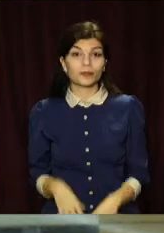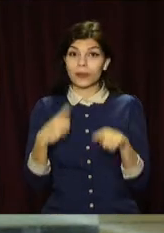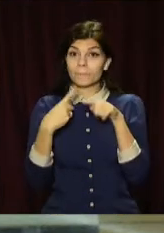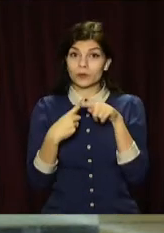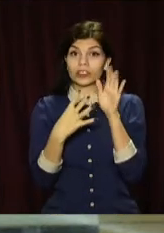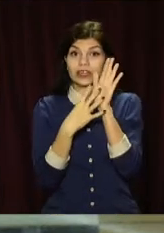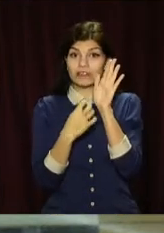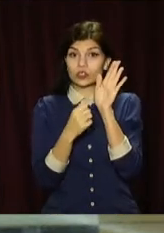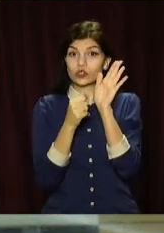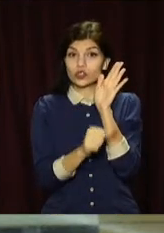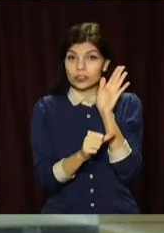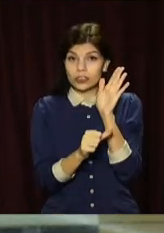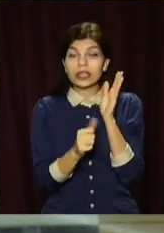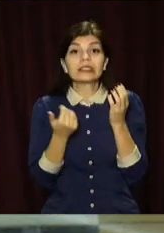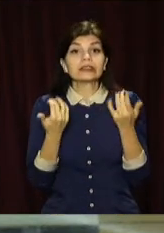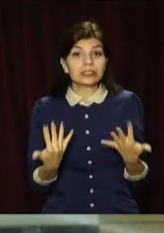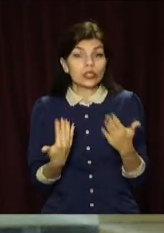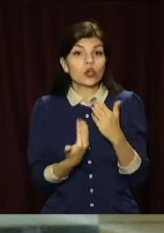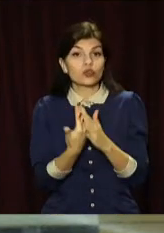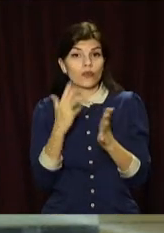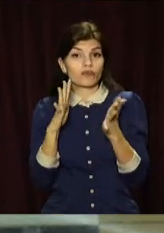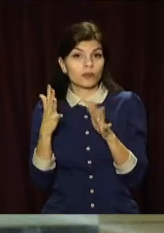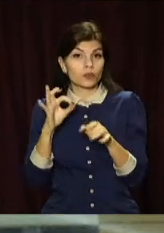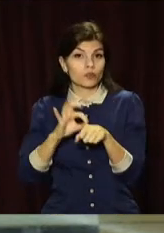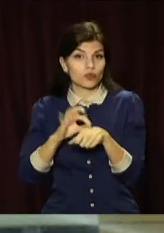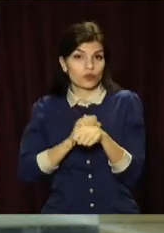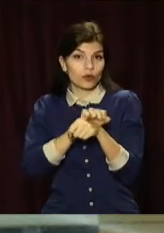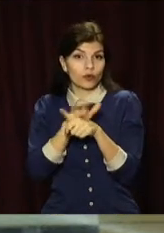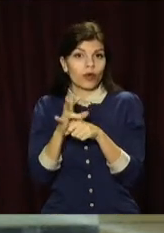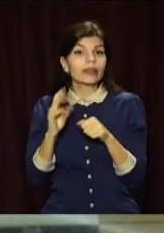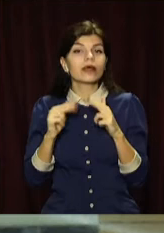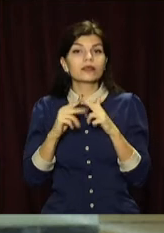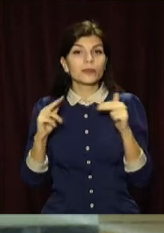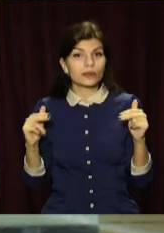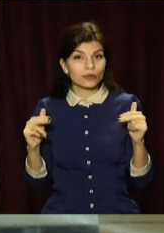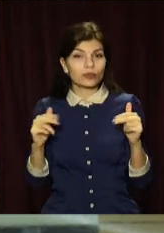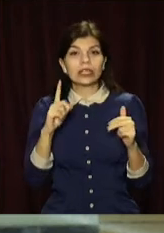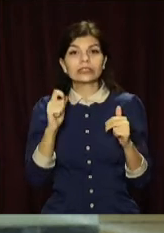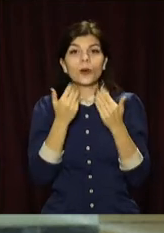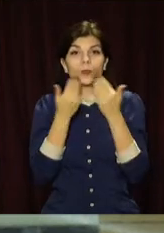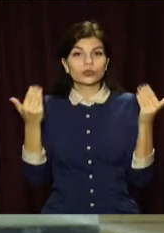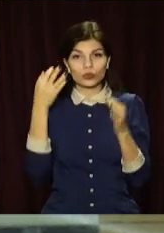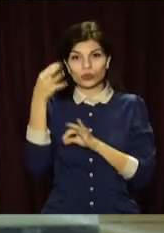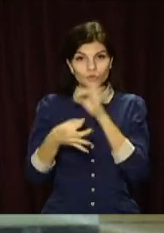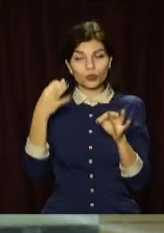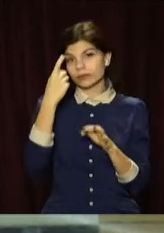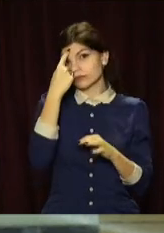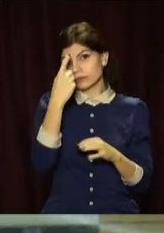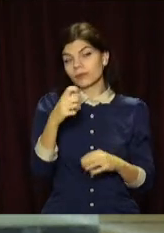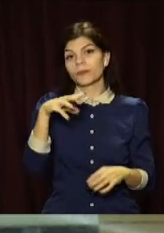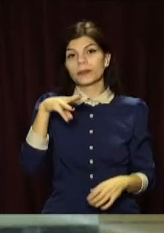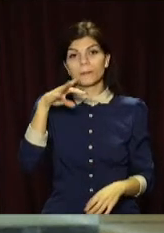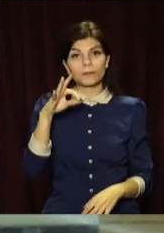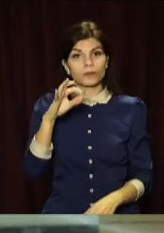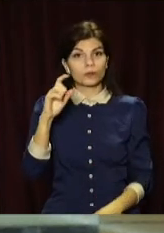Плюс 960 – скільки нових випадків коронавірусу на Дніпропетровщині. За останню добу про це повідомляють в